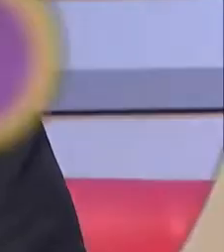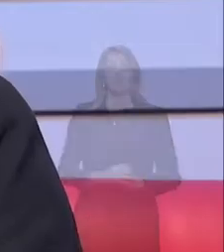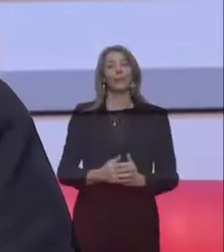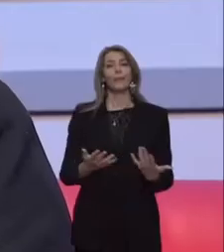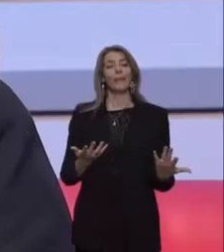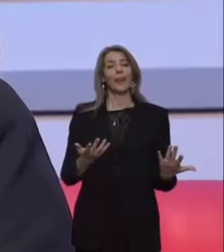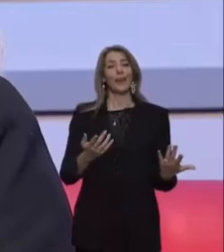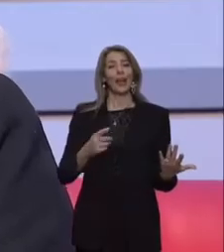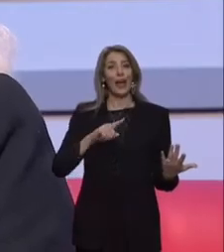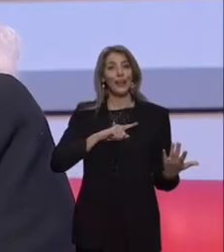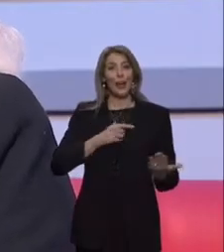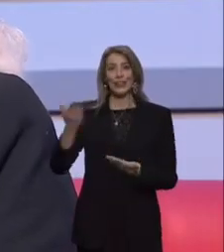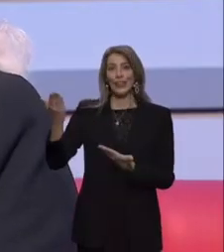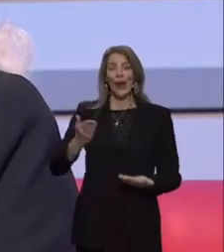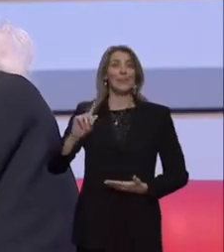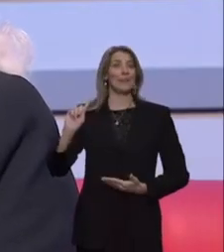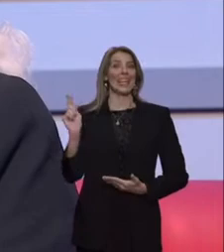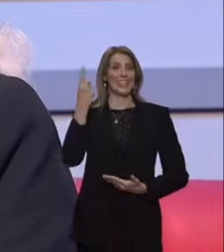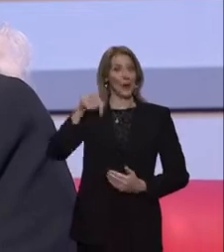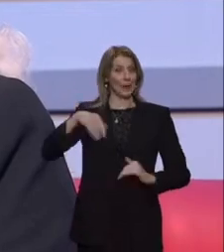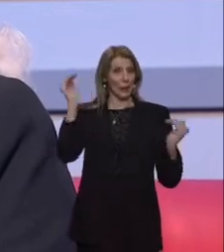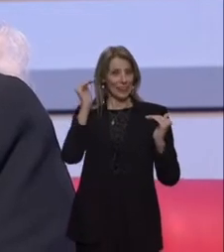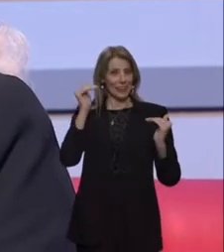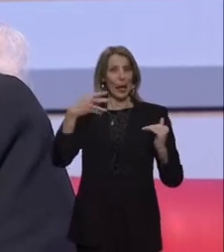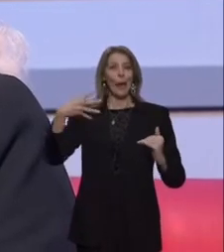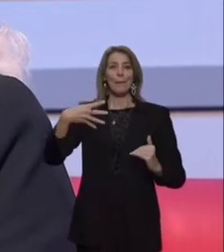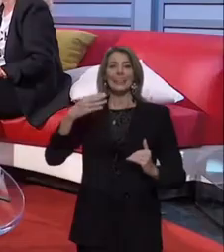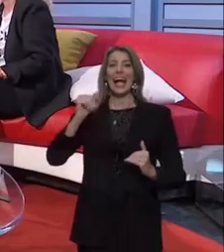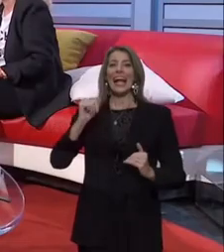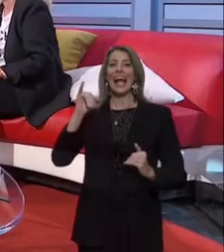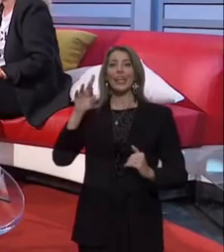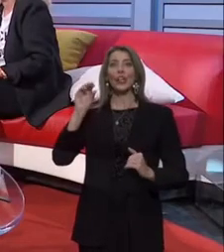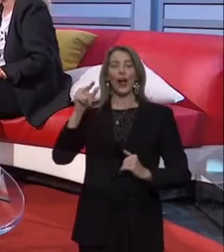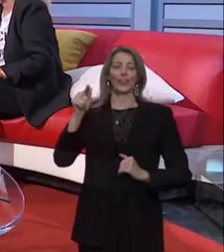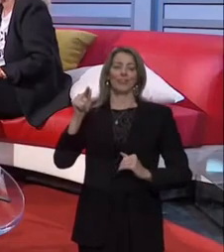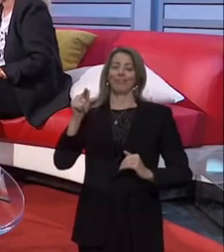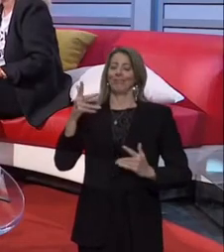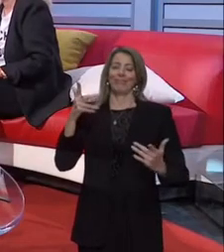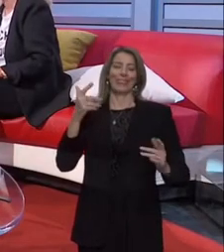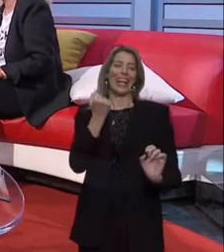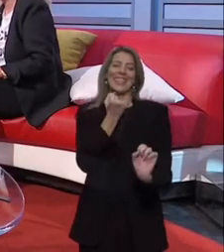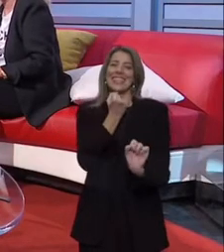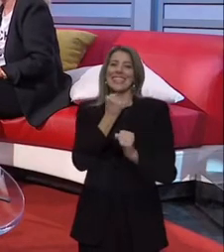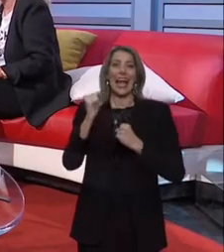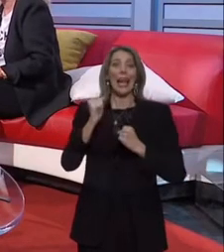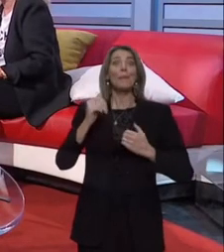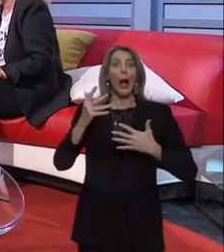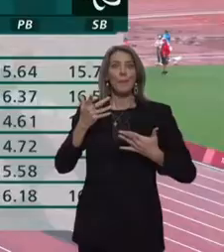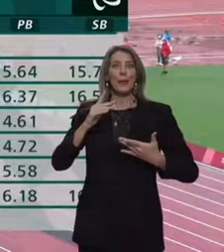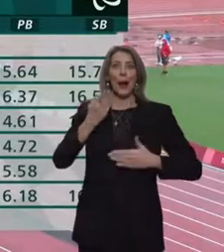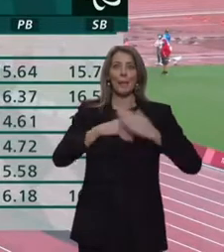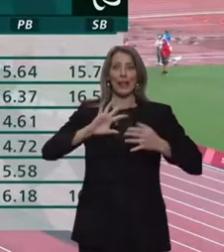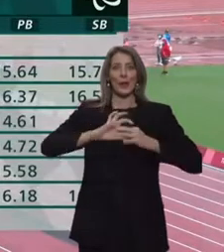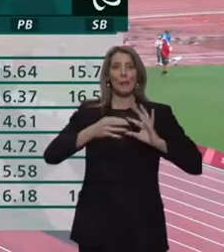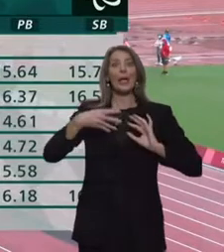Tra i nostri straordinari ospiti di questa sera Martina Caironi, la stella delle Paralimpiadi.